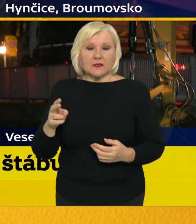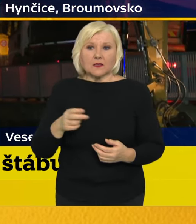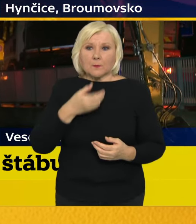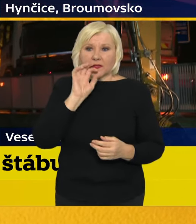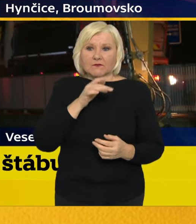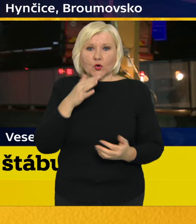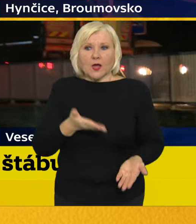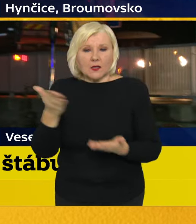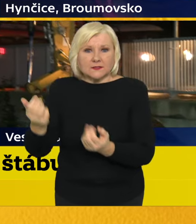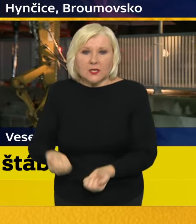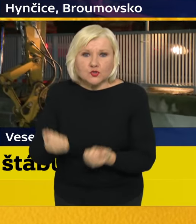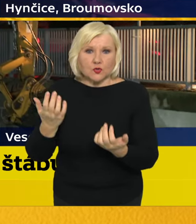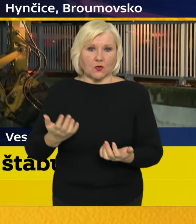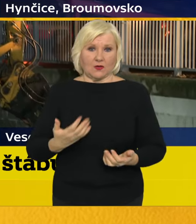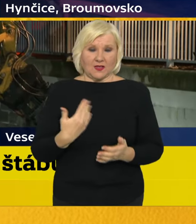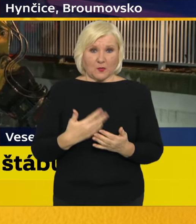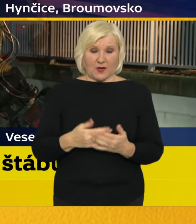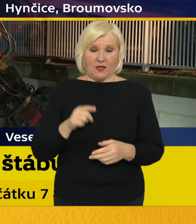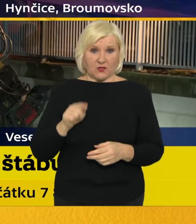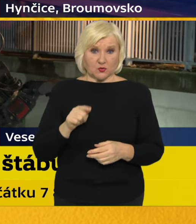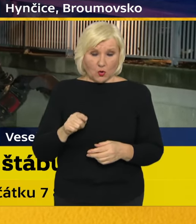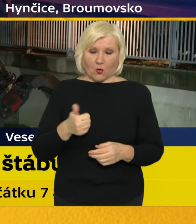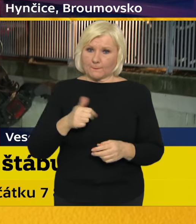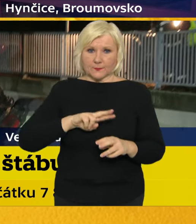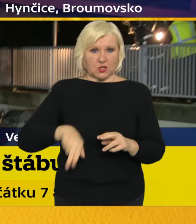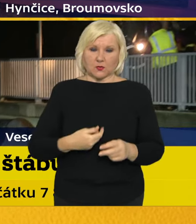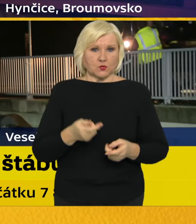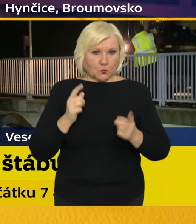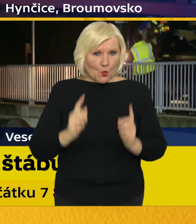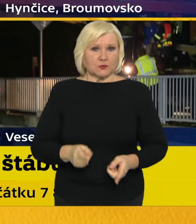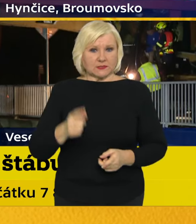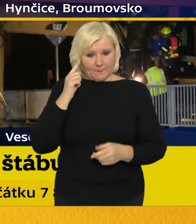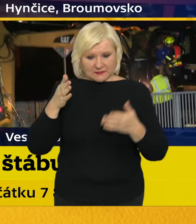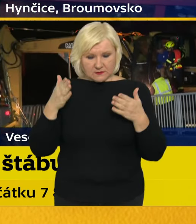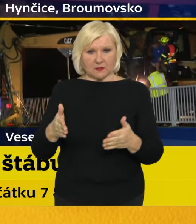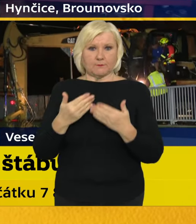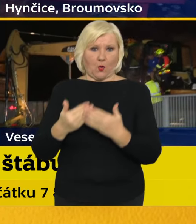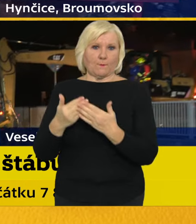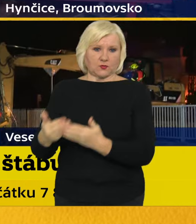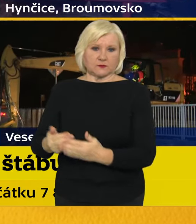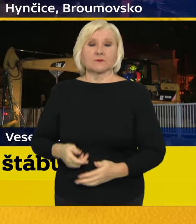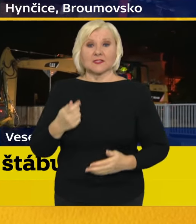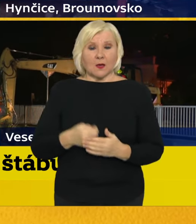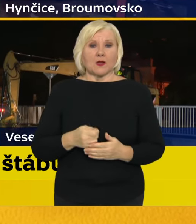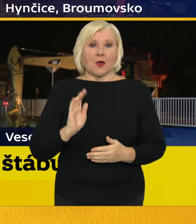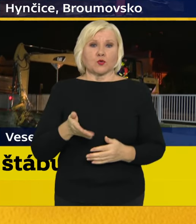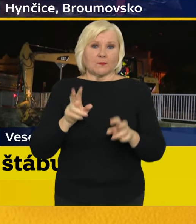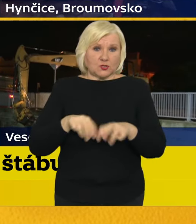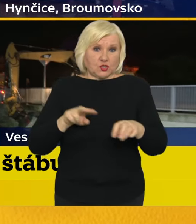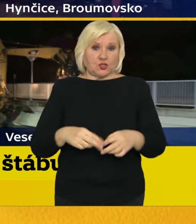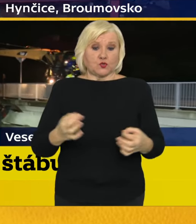a podobně. Tohle je přeci to, na co se v první fázi musíme zaměřit. Takže řešit aktuální situaci,